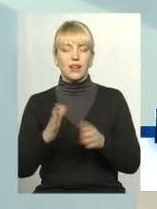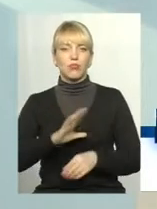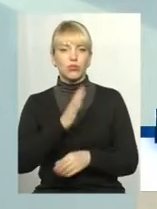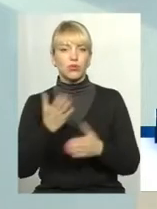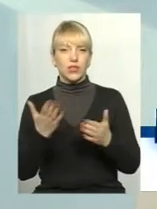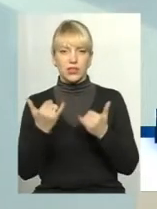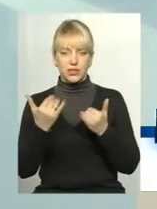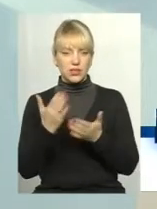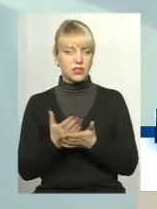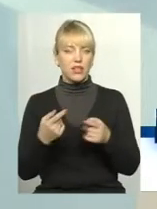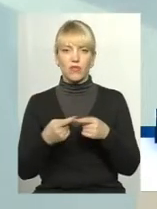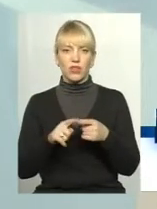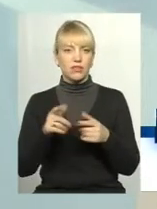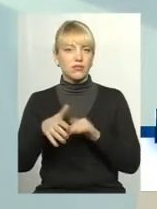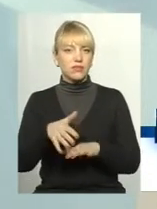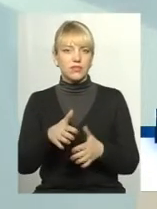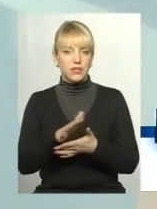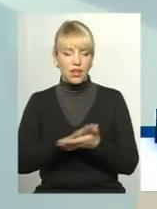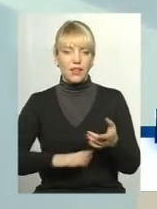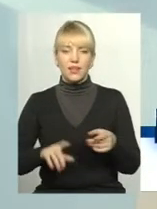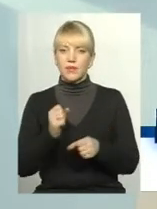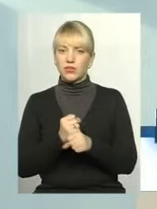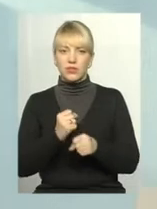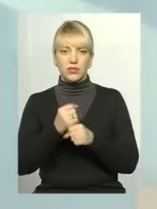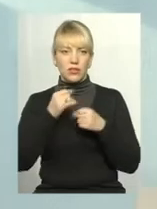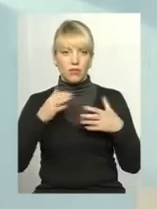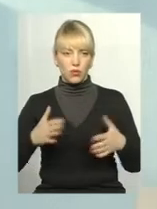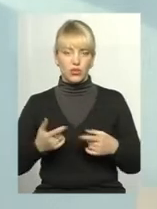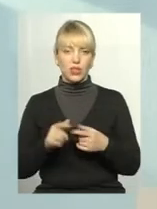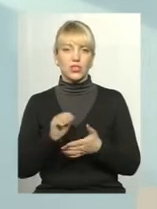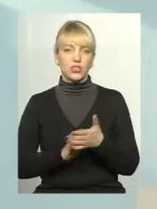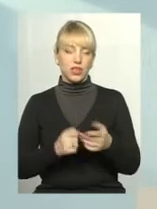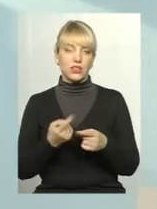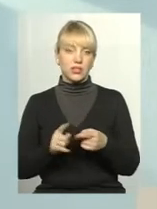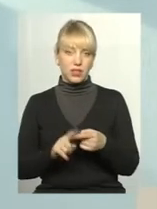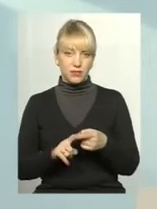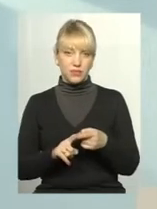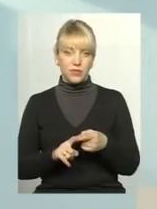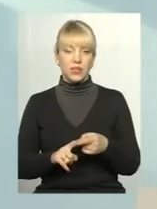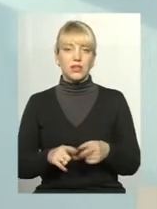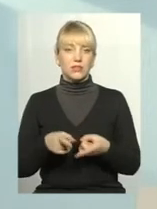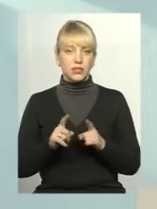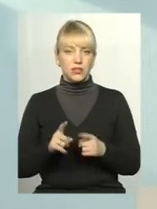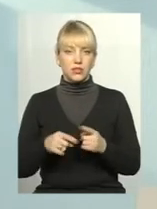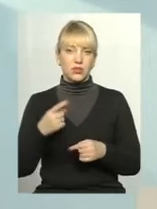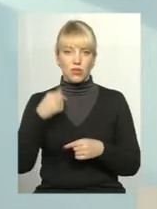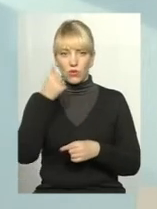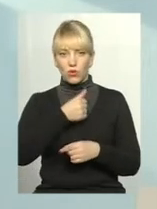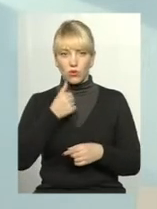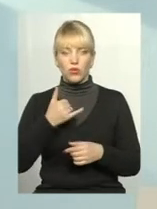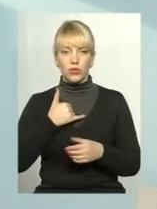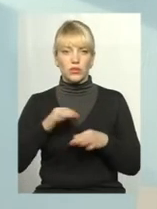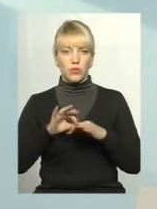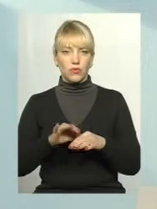яка вона є зараз, вона так далі функціонувати не може. Через те, дійсно, з нового року у нас проходять